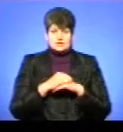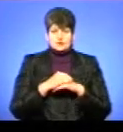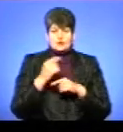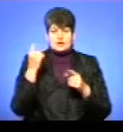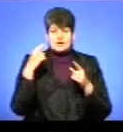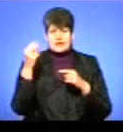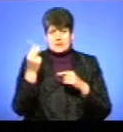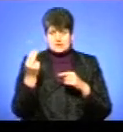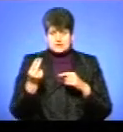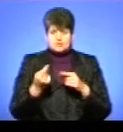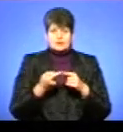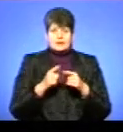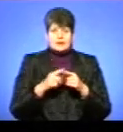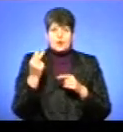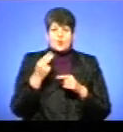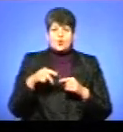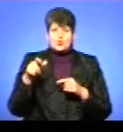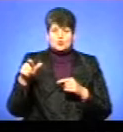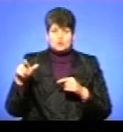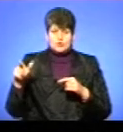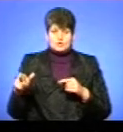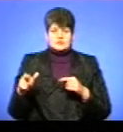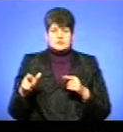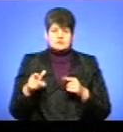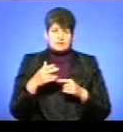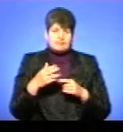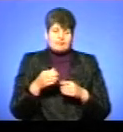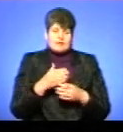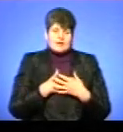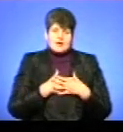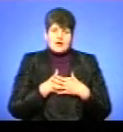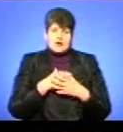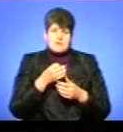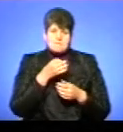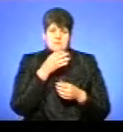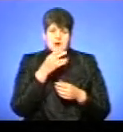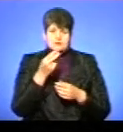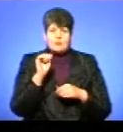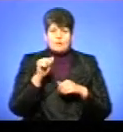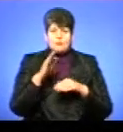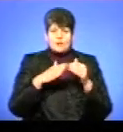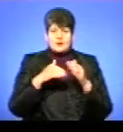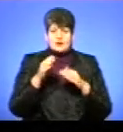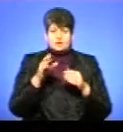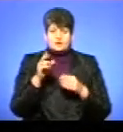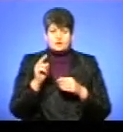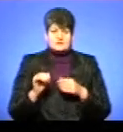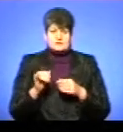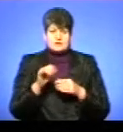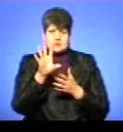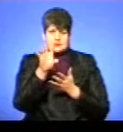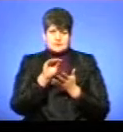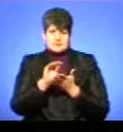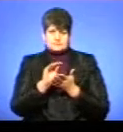де художники, як зрілі мисті, так і аматори, можуть попрактикуватися в скетчах з натури, в